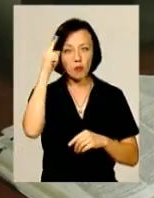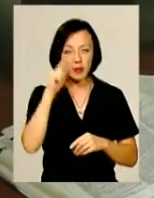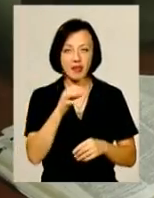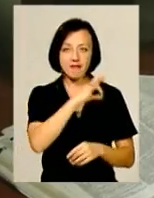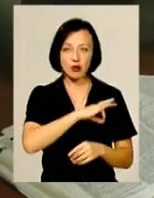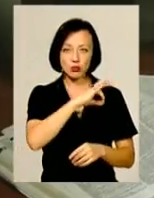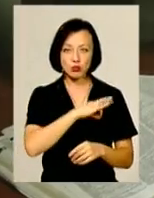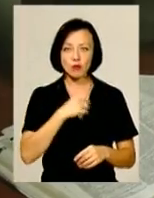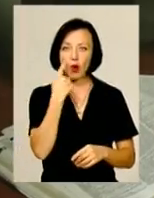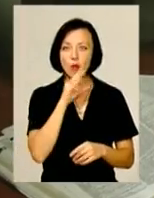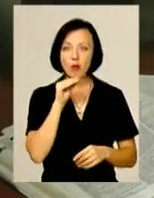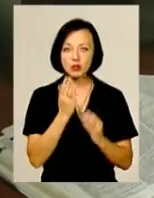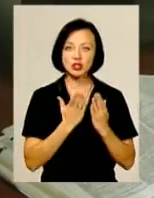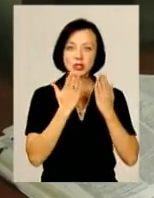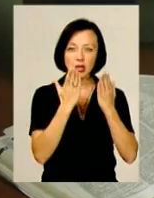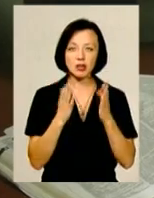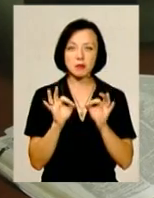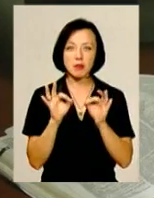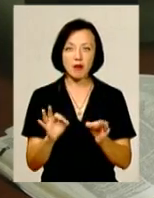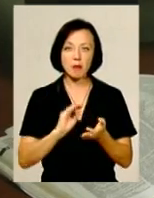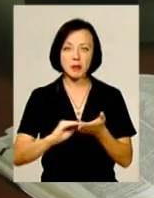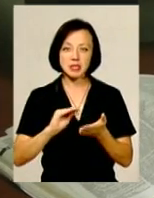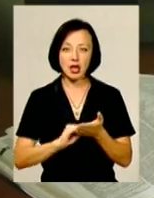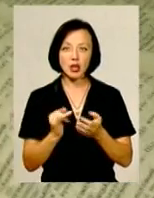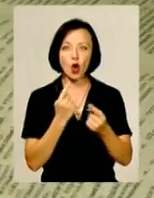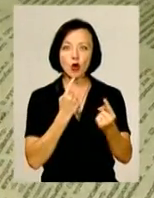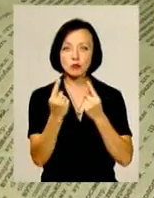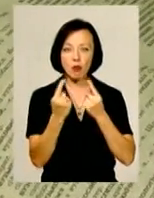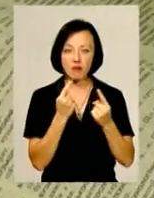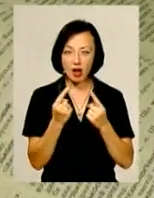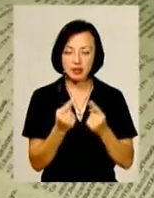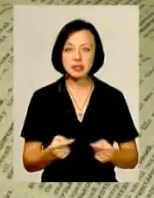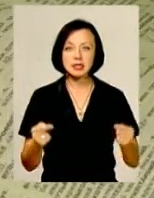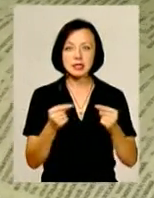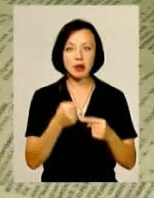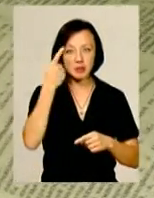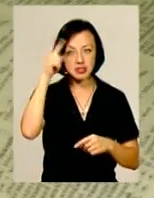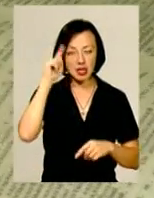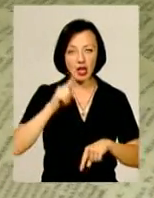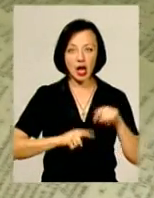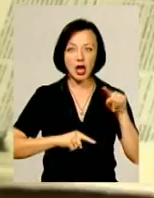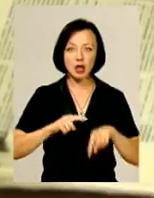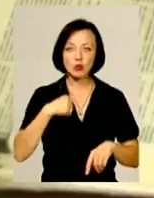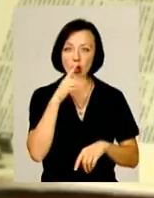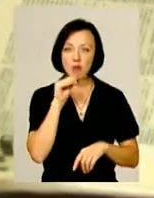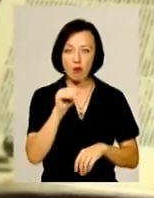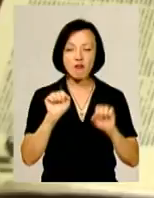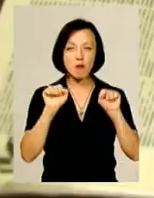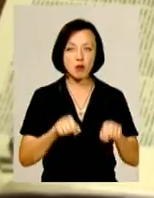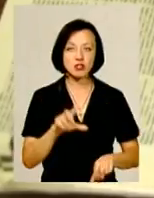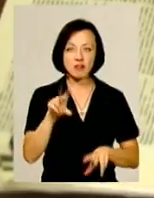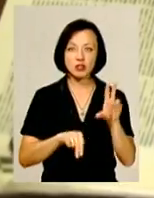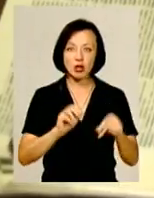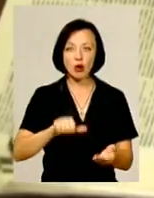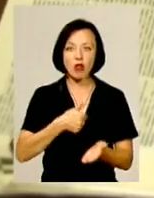використовувати мову, щоб читати та правильно писати і розмовляти. Тож саме знання рідної мови і можна вважати головною